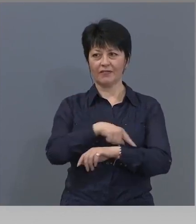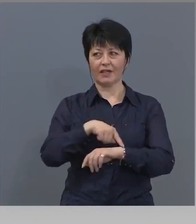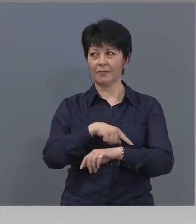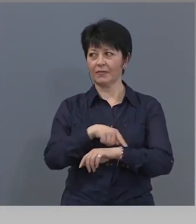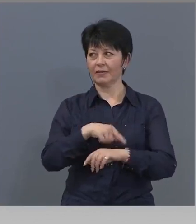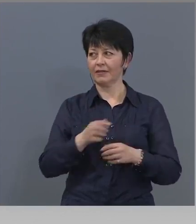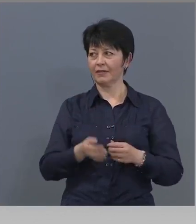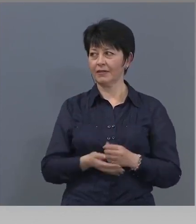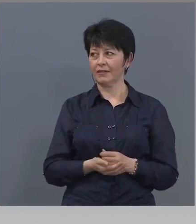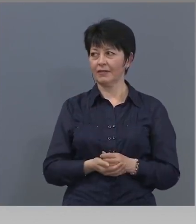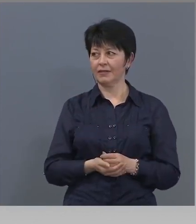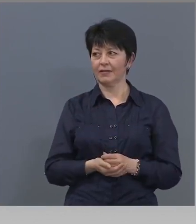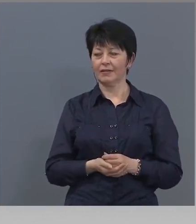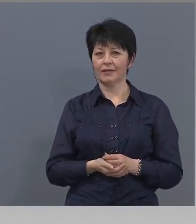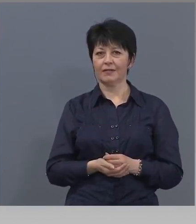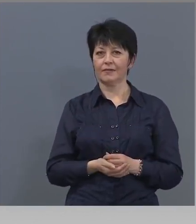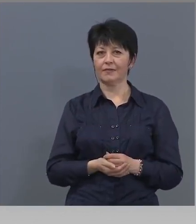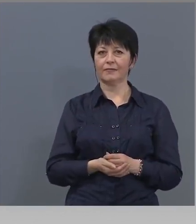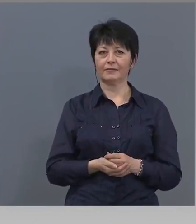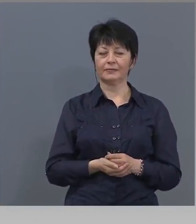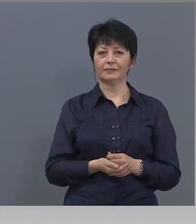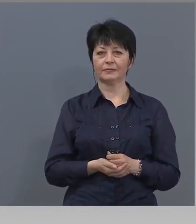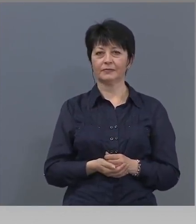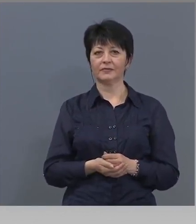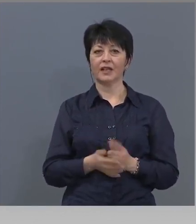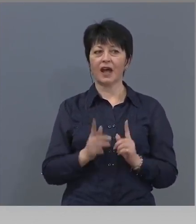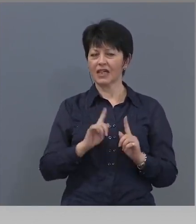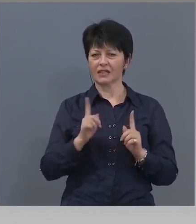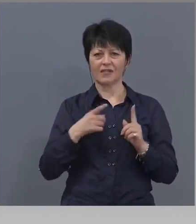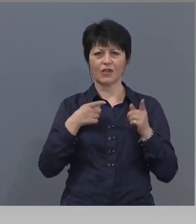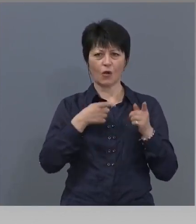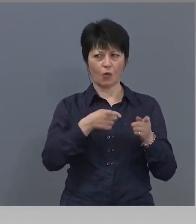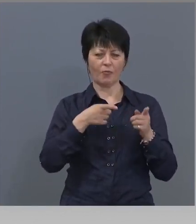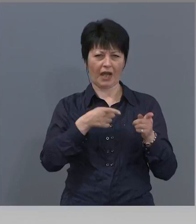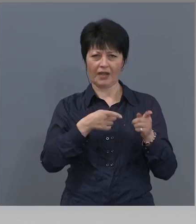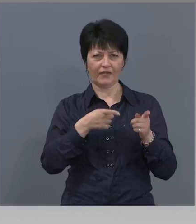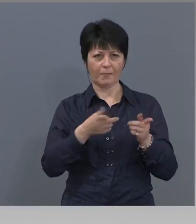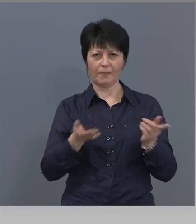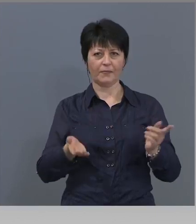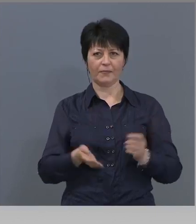Благодаря за въпроса. Правили ли ни изобщо не ви упреквам. Но